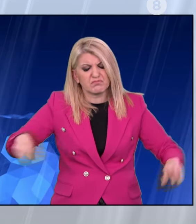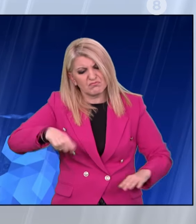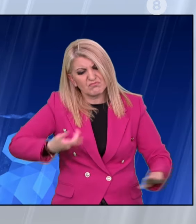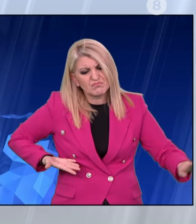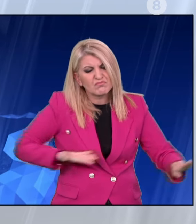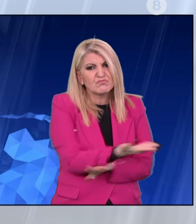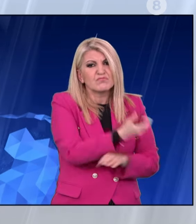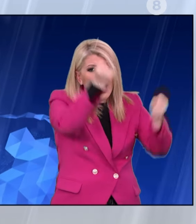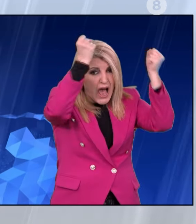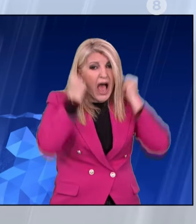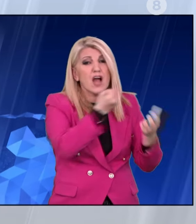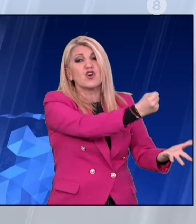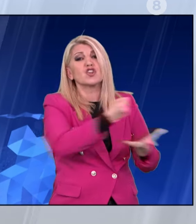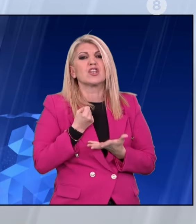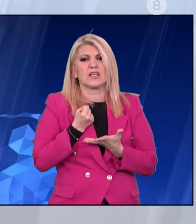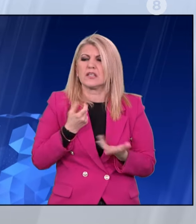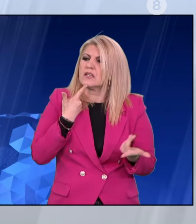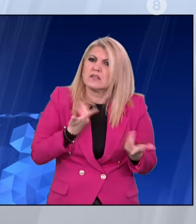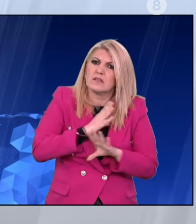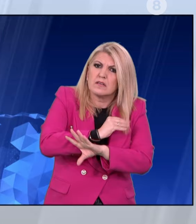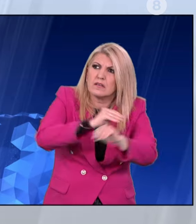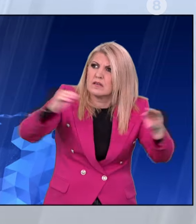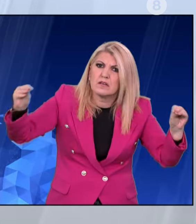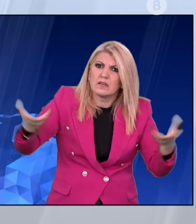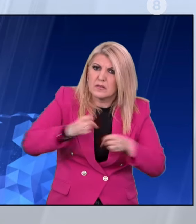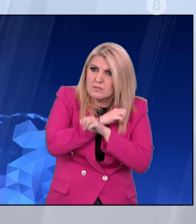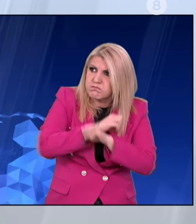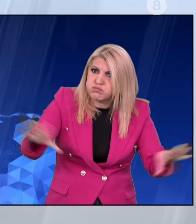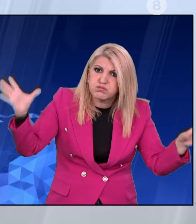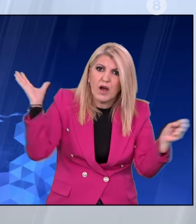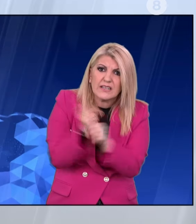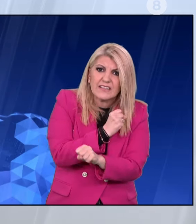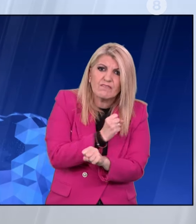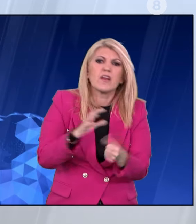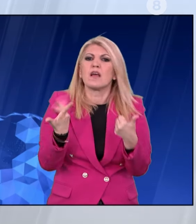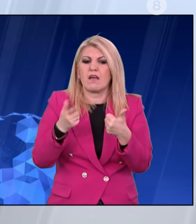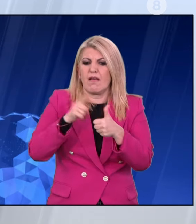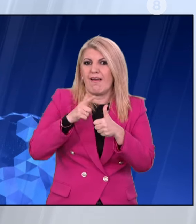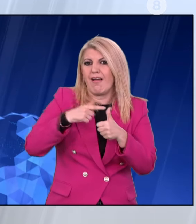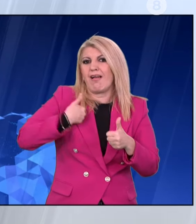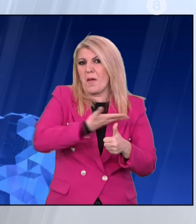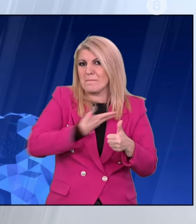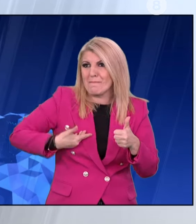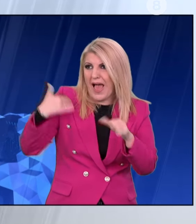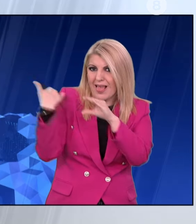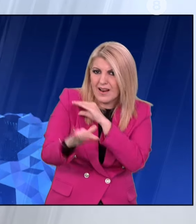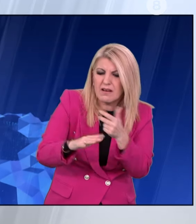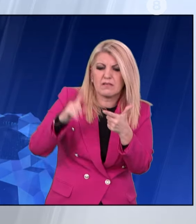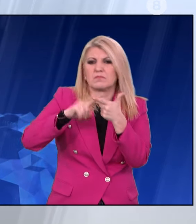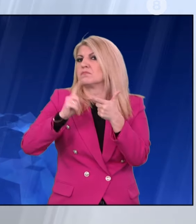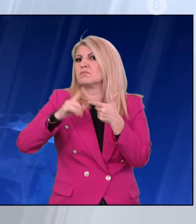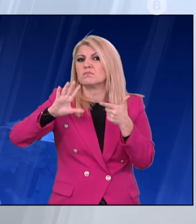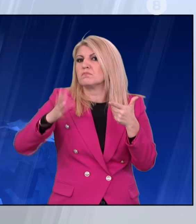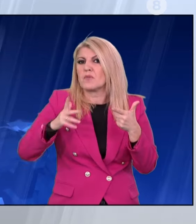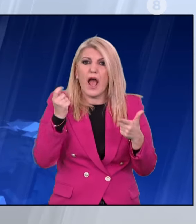όσο από τα στοιχεία επικοινωνίας τους έχουν διαρρεύσει δεδομένα όπως το ΑΦΜΗ και ο ΆΜΚΑ. Στο μεταξύ υπουργός εσωτερικών Νίκη Κεραμέως νύπτει τα